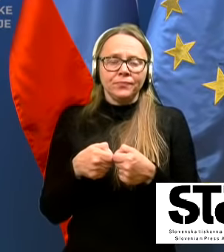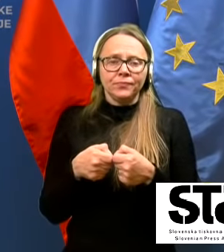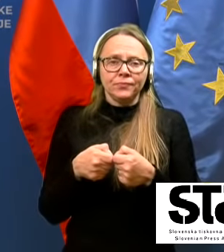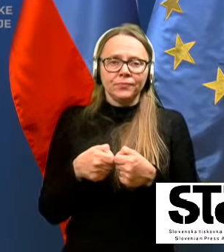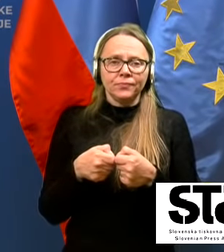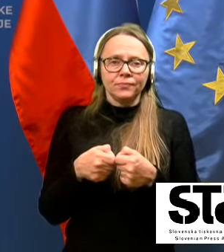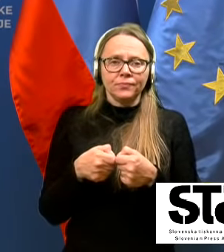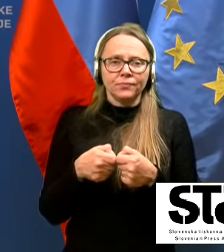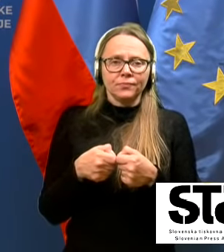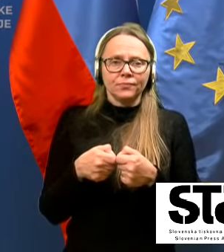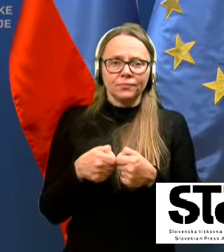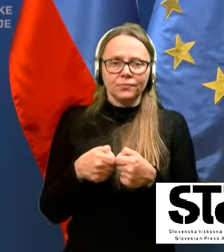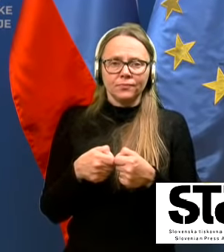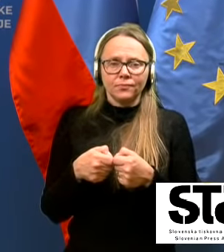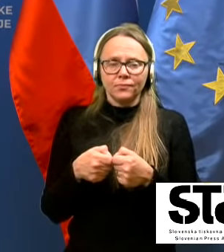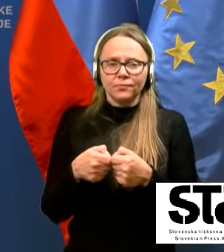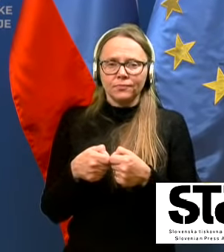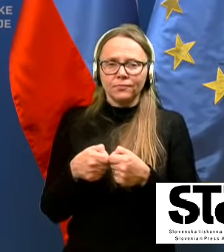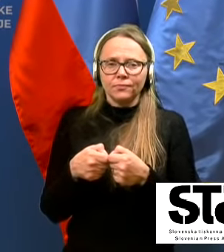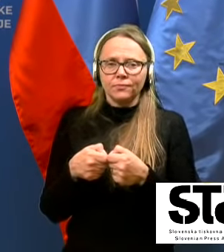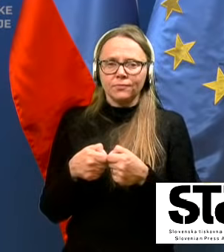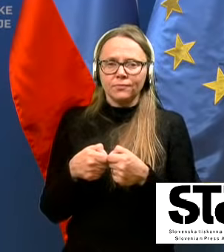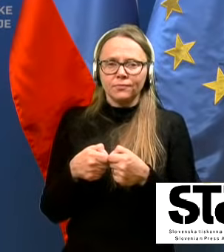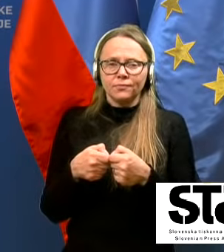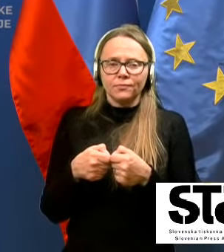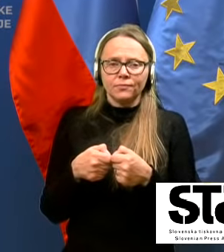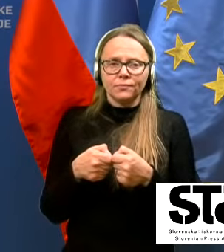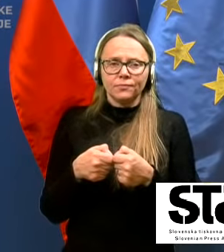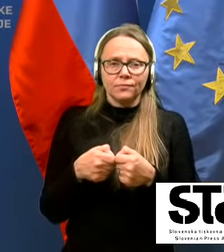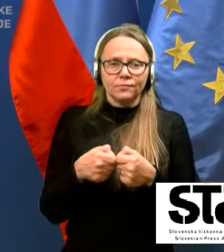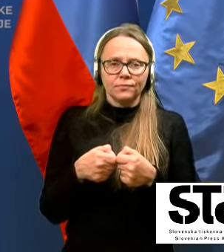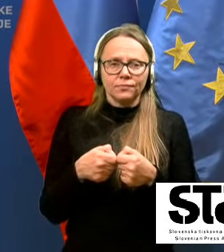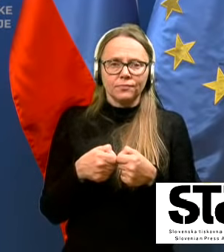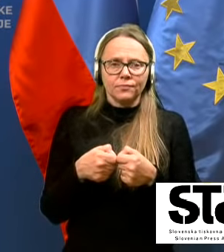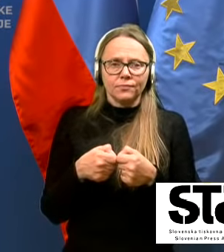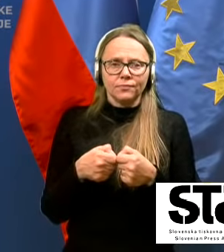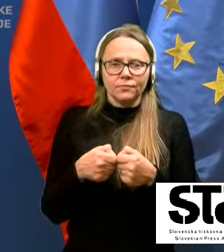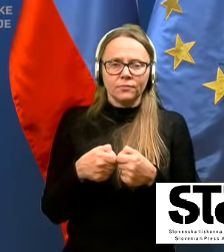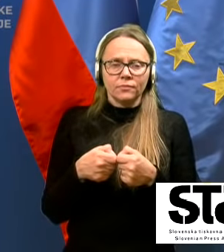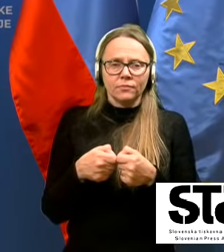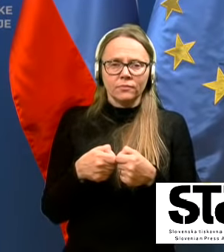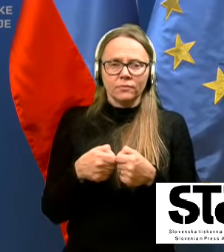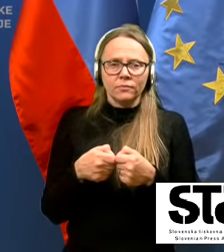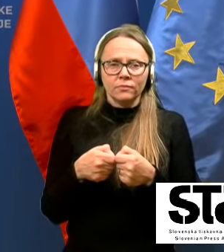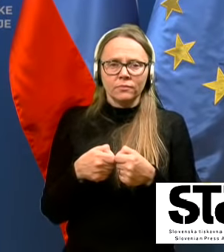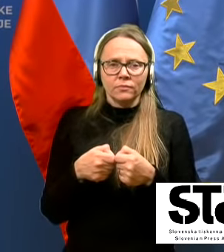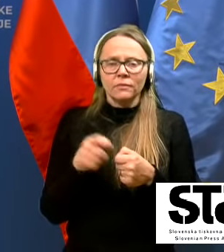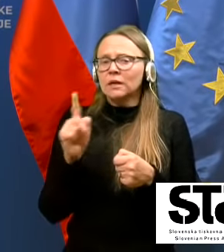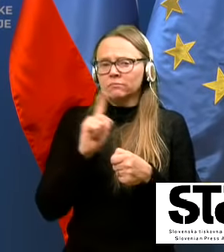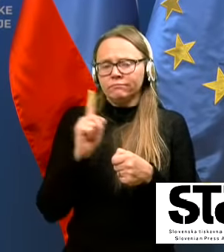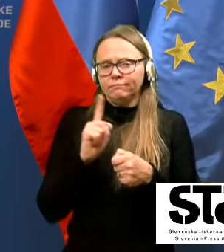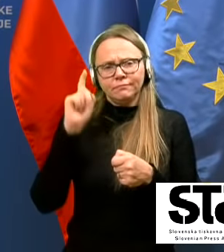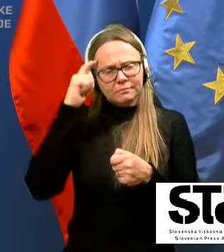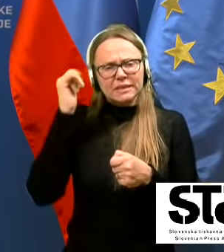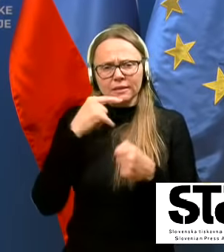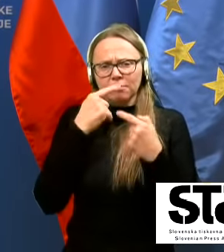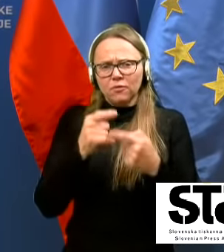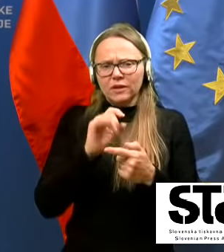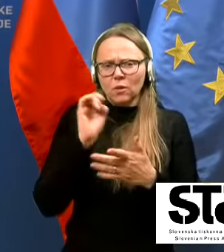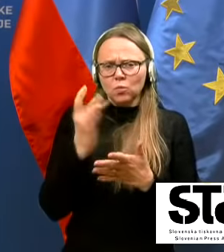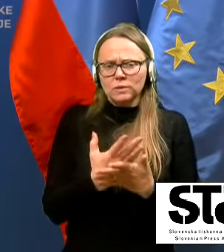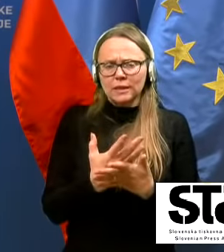pravzaprav ne, mislim, da sem povedal vse.